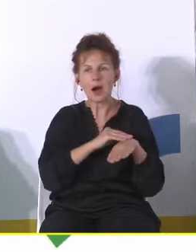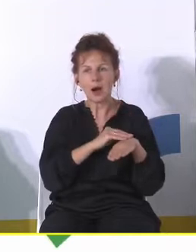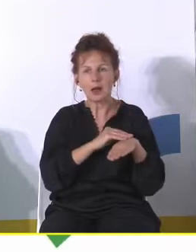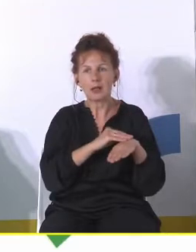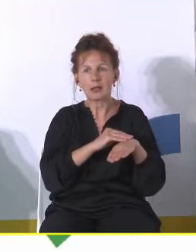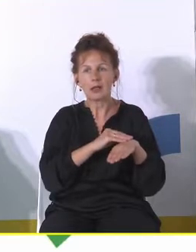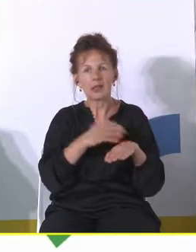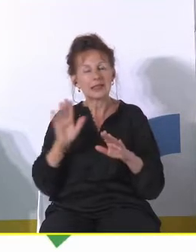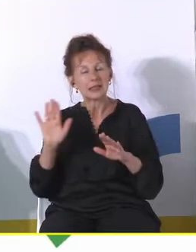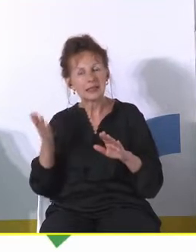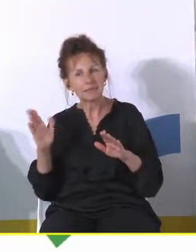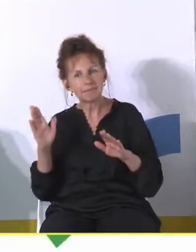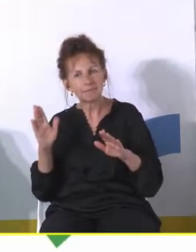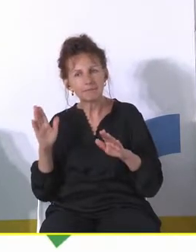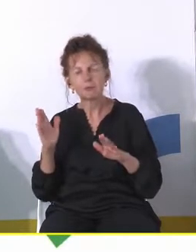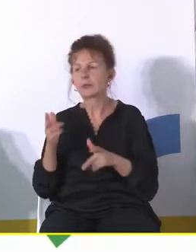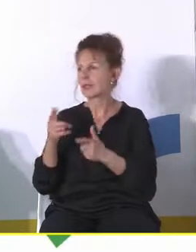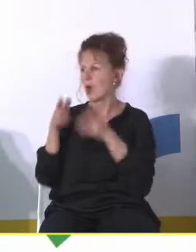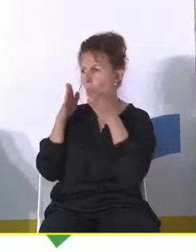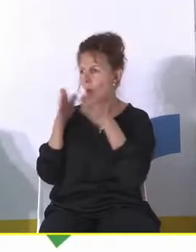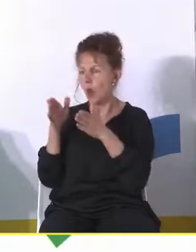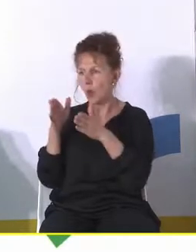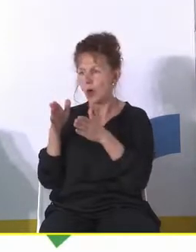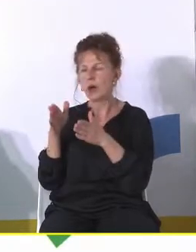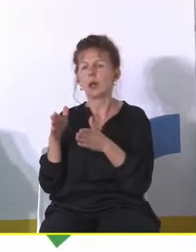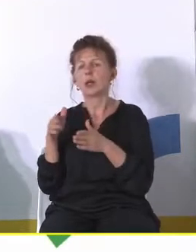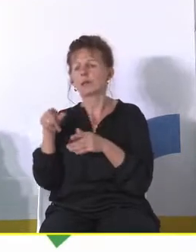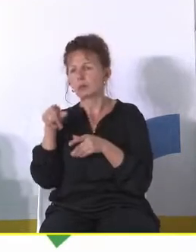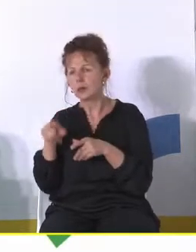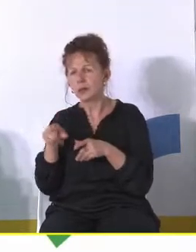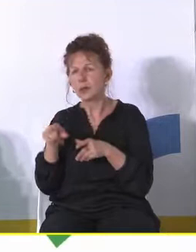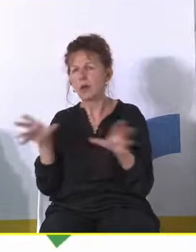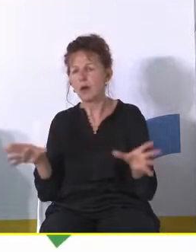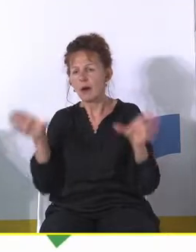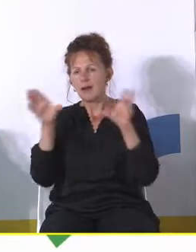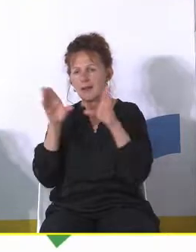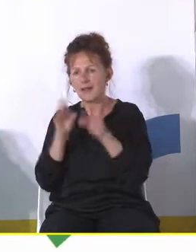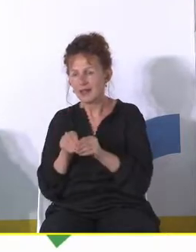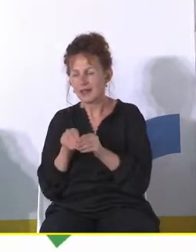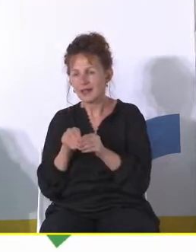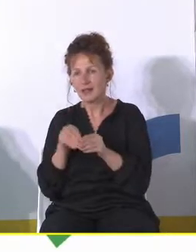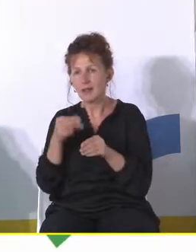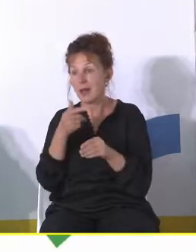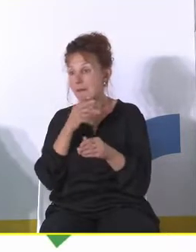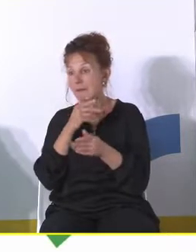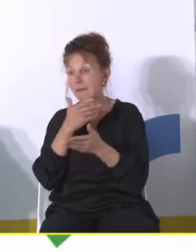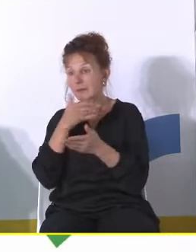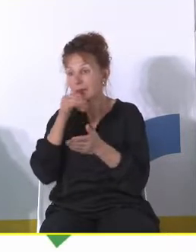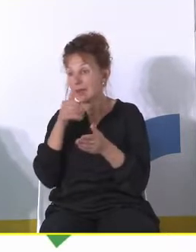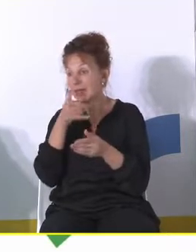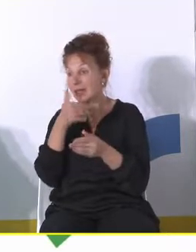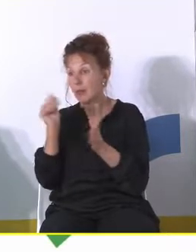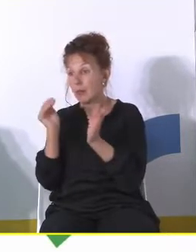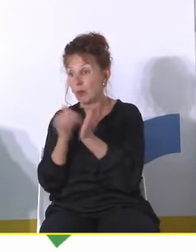Nie za bardzo się skupiają też na tym, że ta infrastruktura nie będzie nikomu